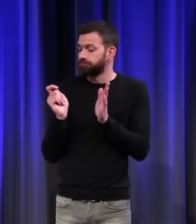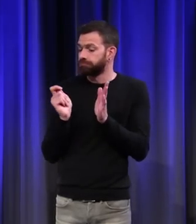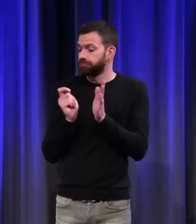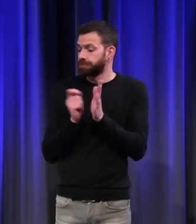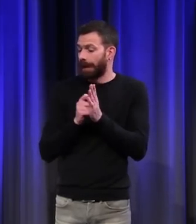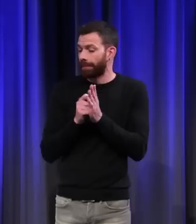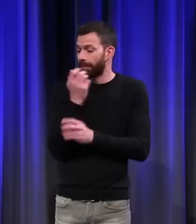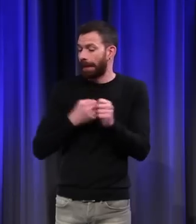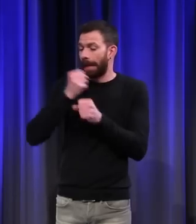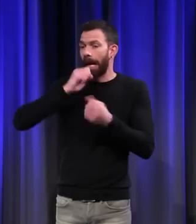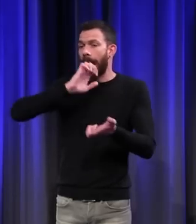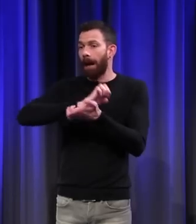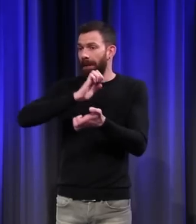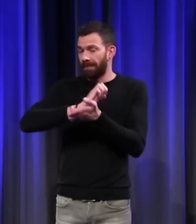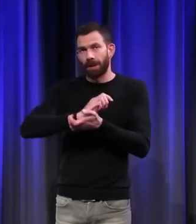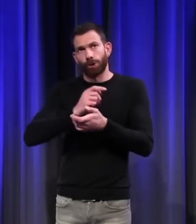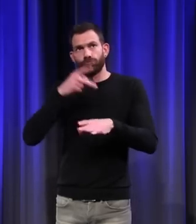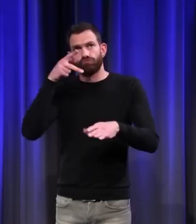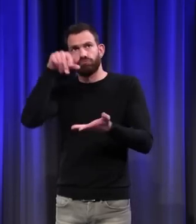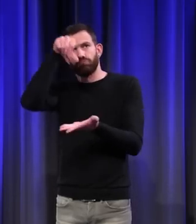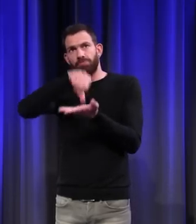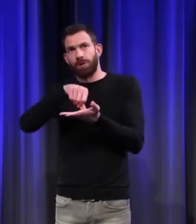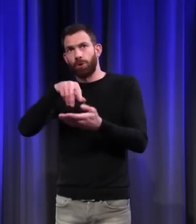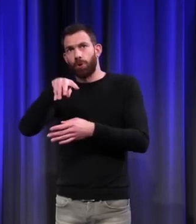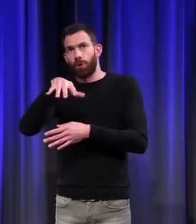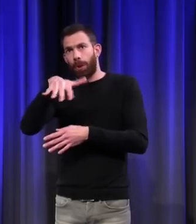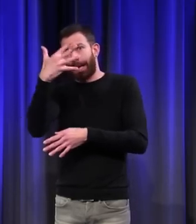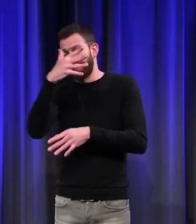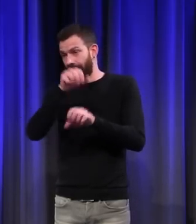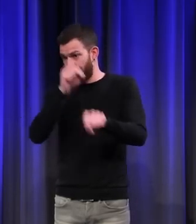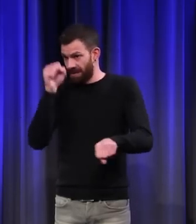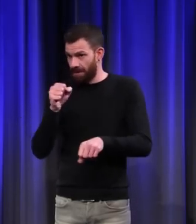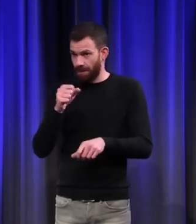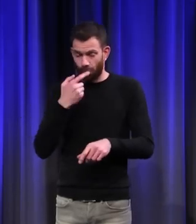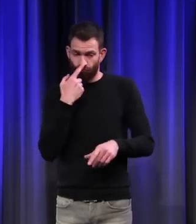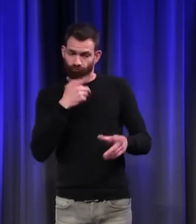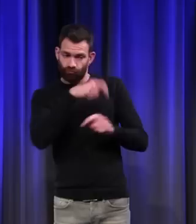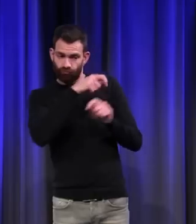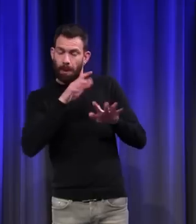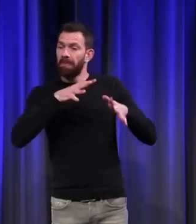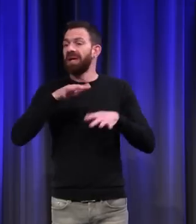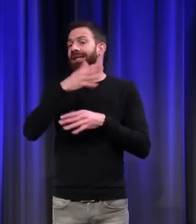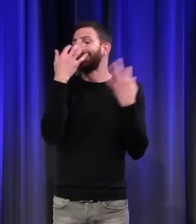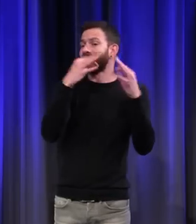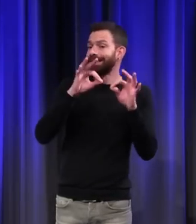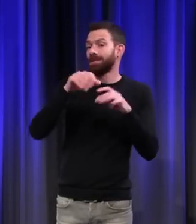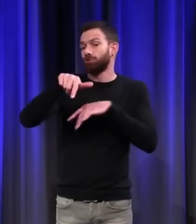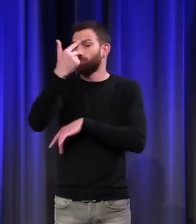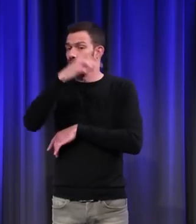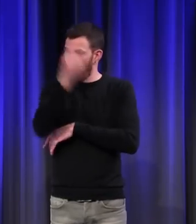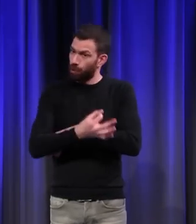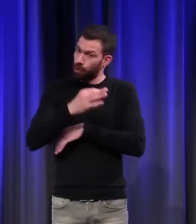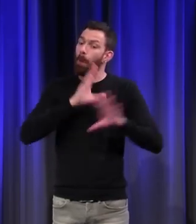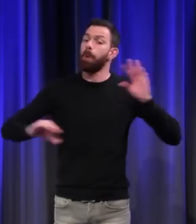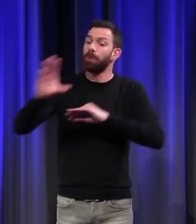du XVe siècle, on estime qu'environ 10 à 12 % de la population européenne, c'est lire.